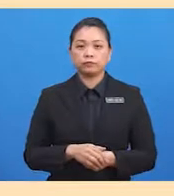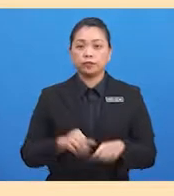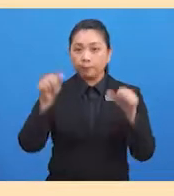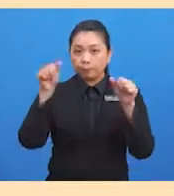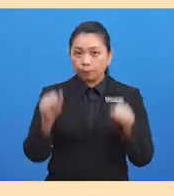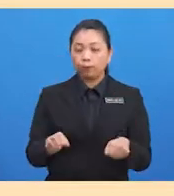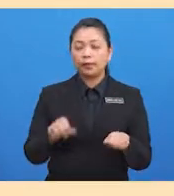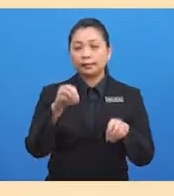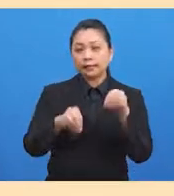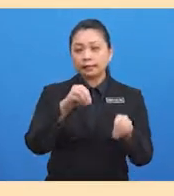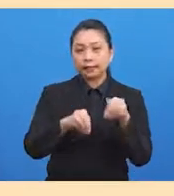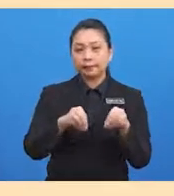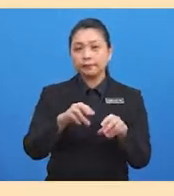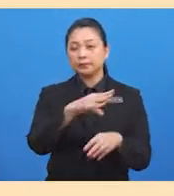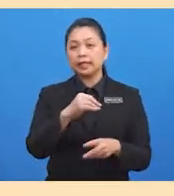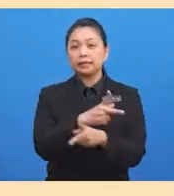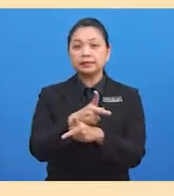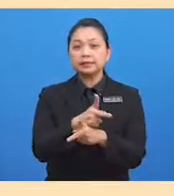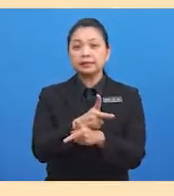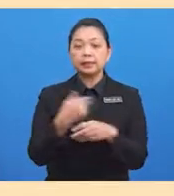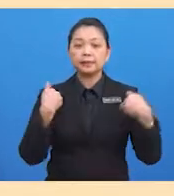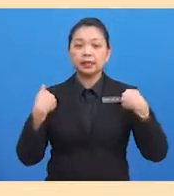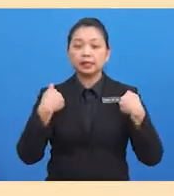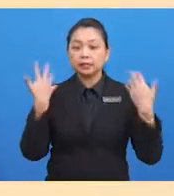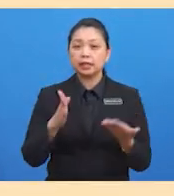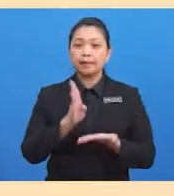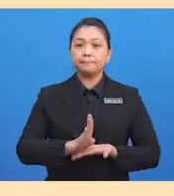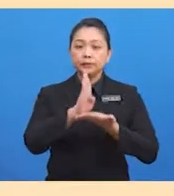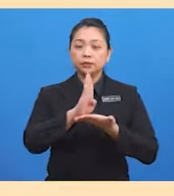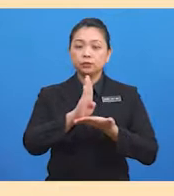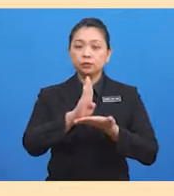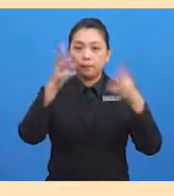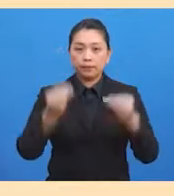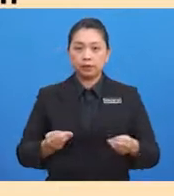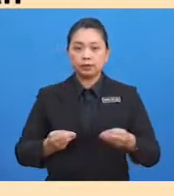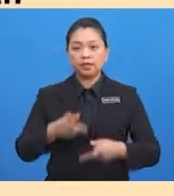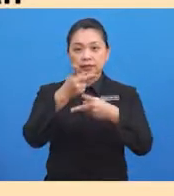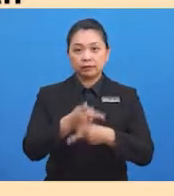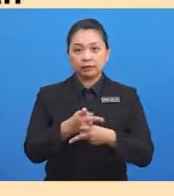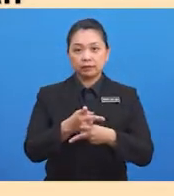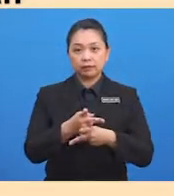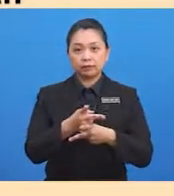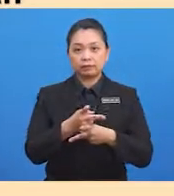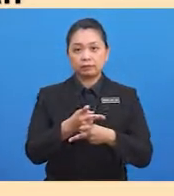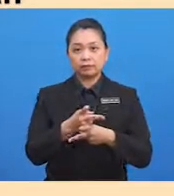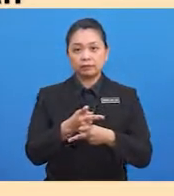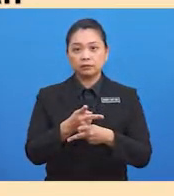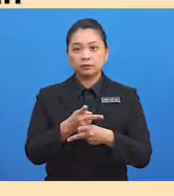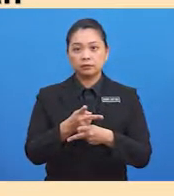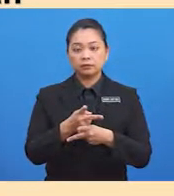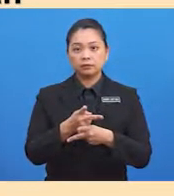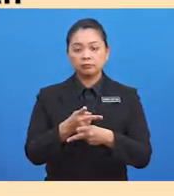binatang telah membantu manusia Zaman ini mengekalkan kelangsungan bekalan makanan.